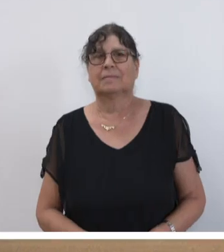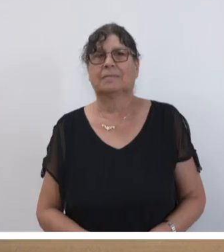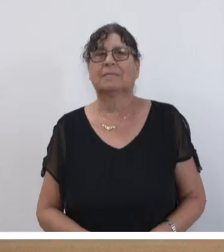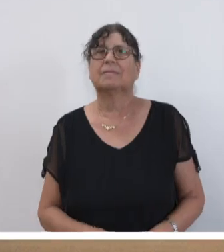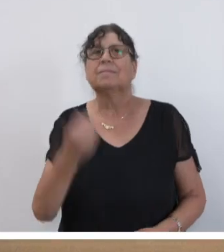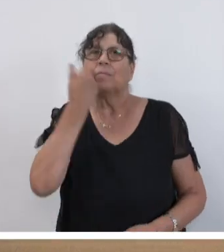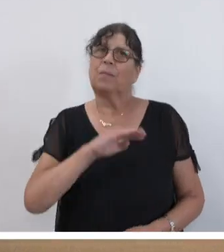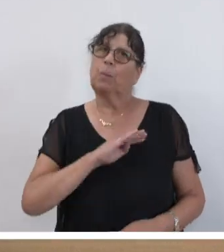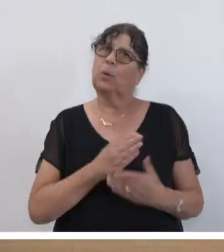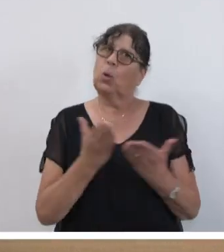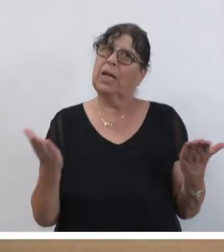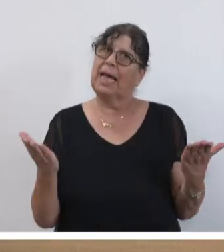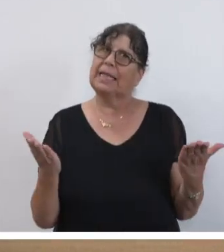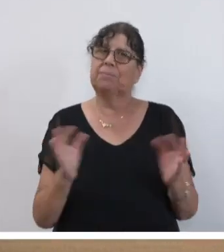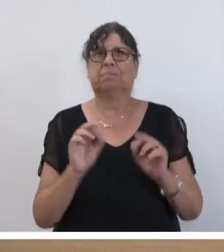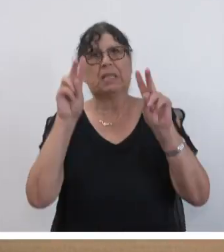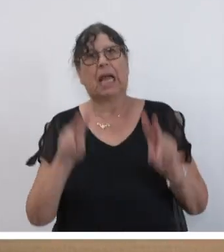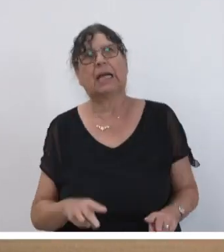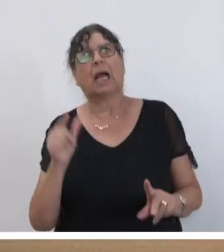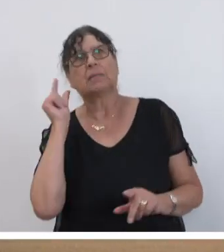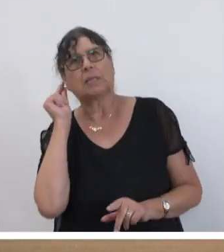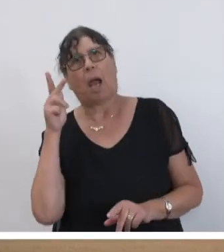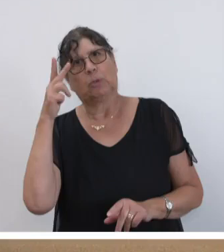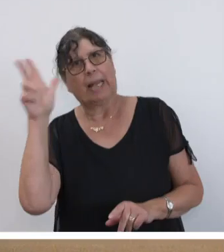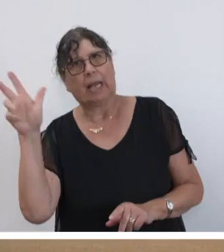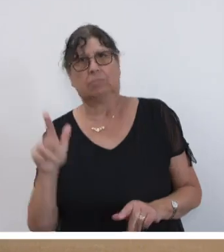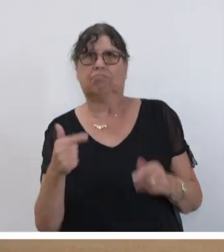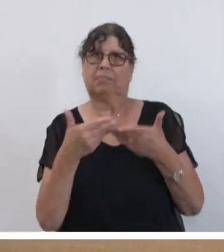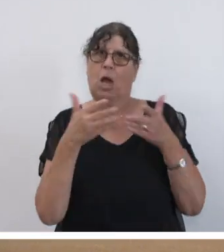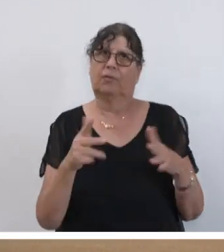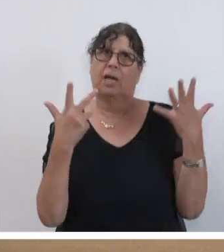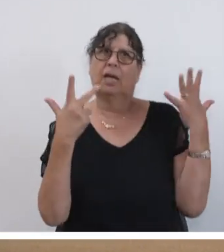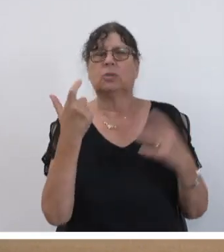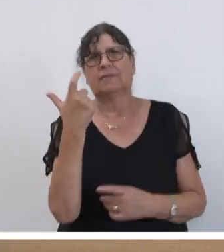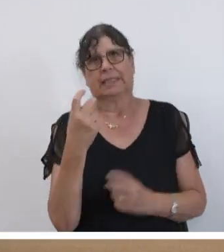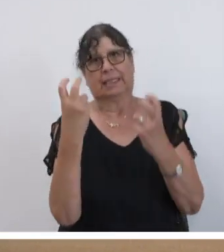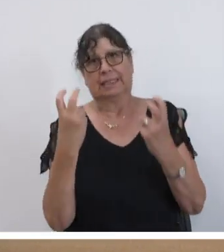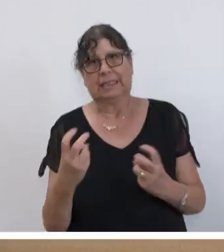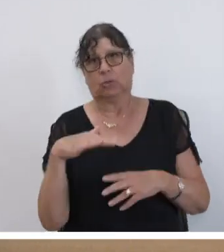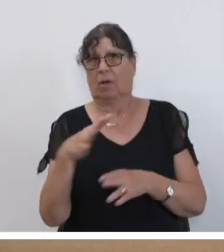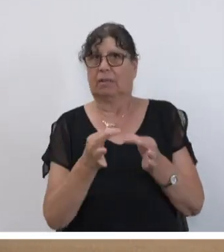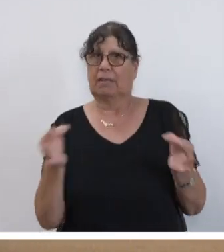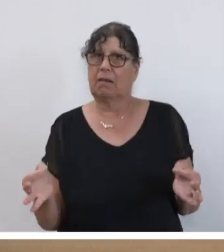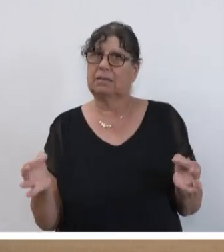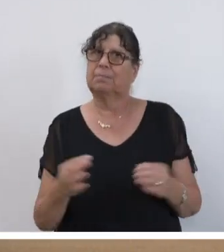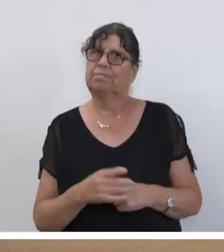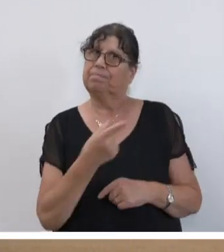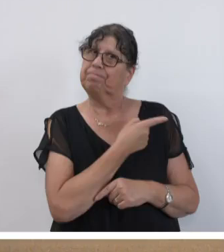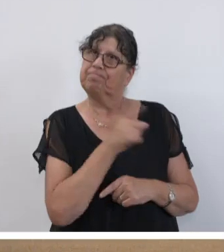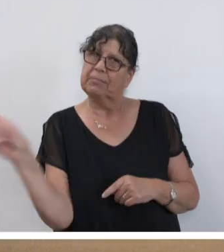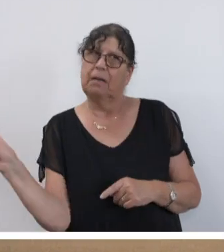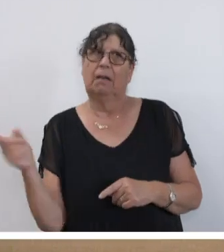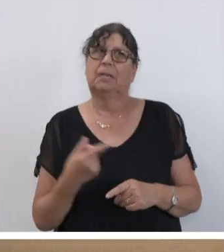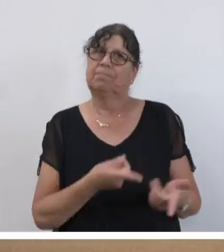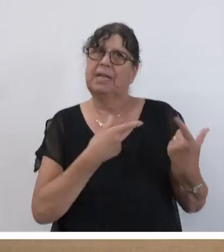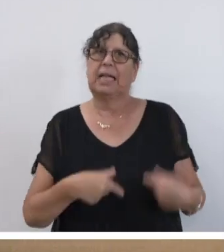Liebe Kolleginnen und Kollegen, meine sehr verehrten Damen und Herren, ich eröffne die 28. Sitzung des Landtages und heiße Sie